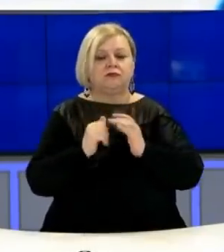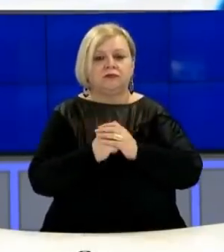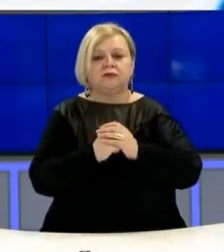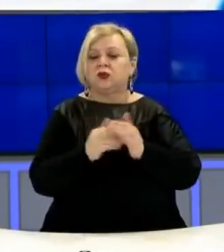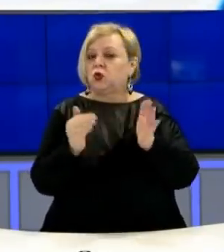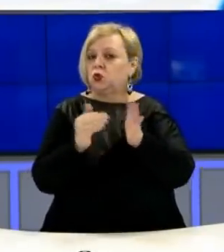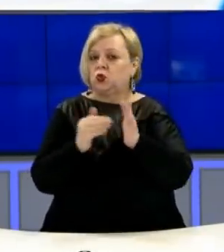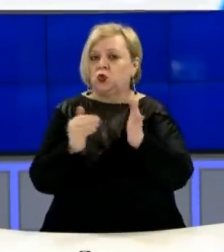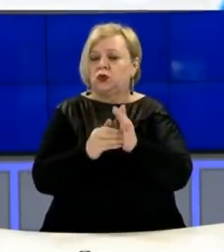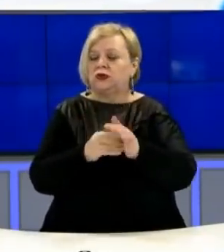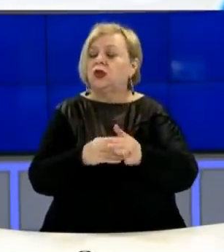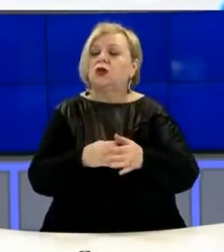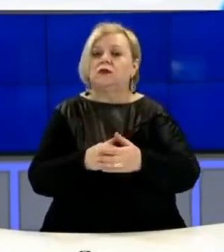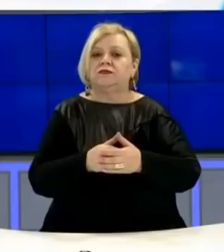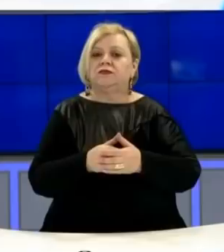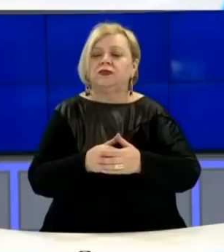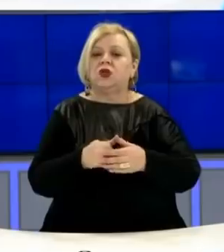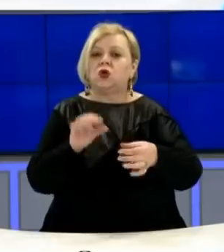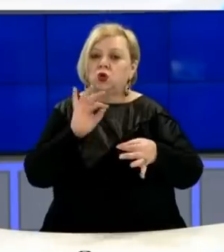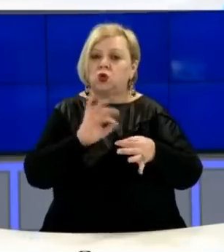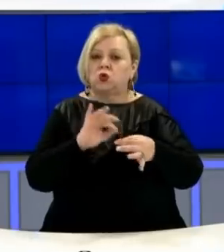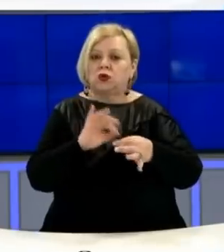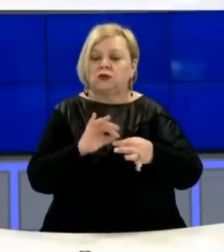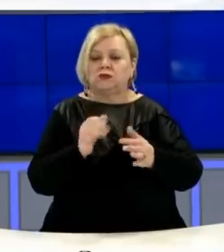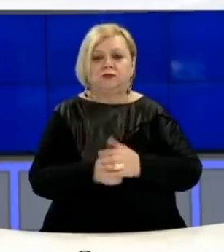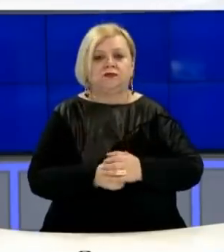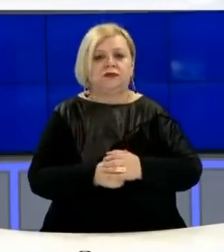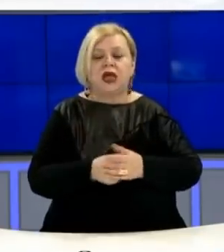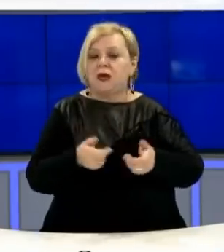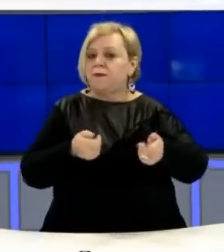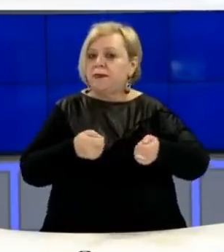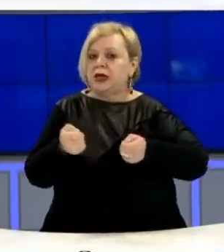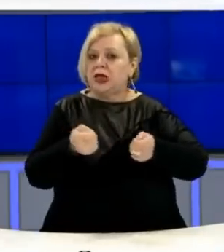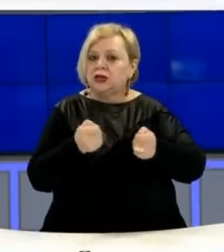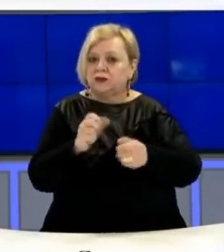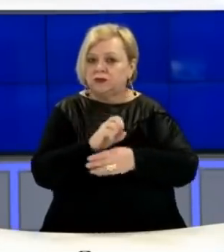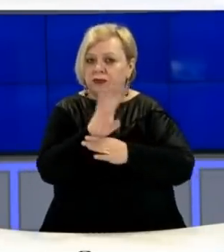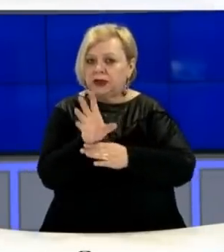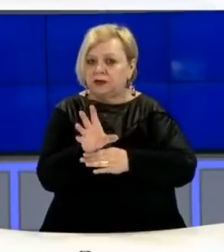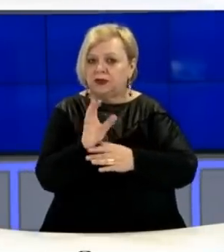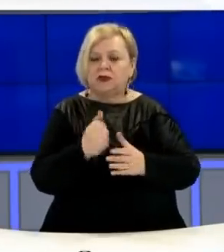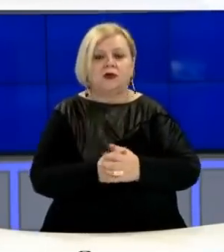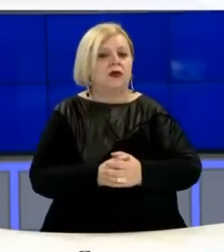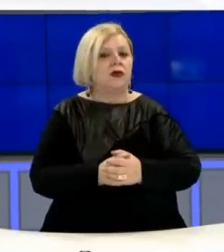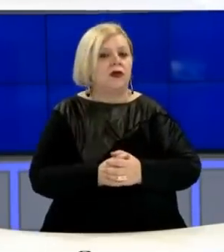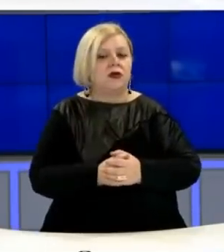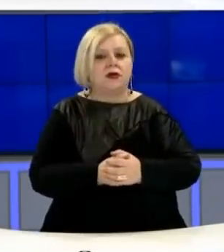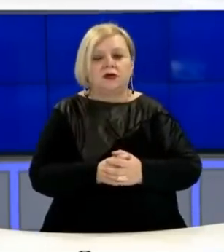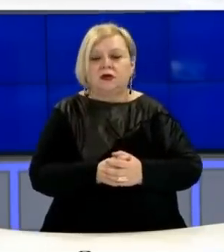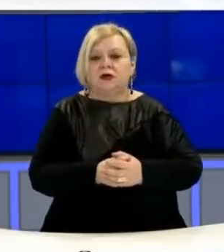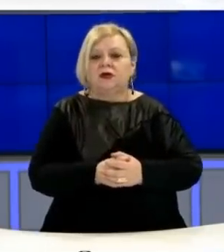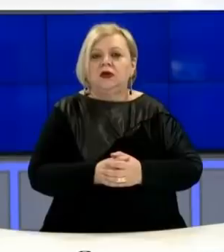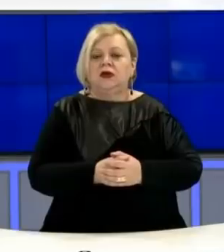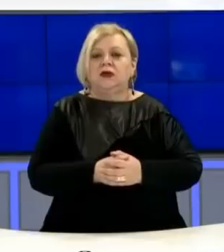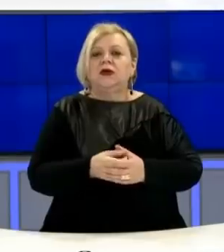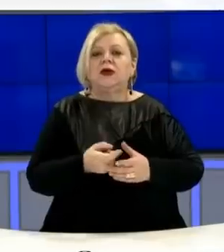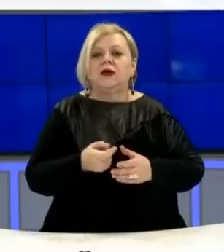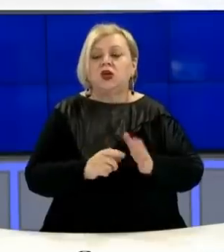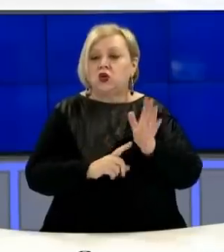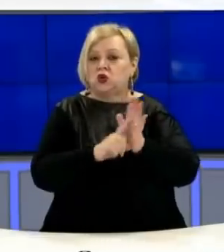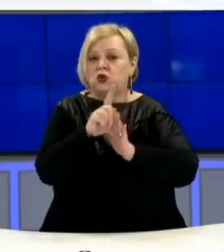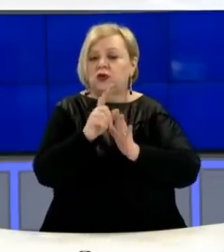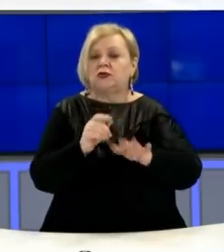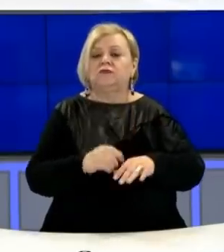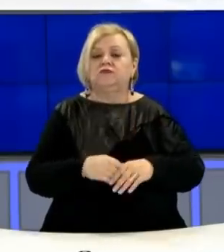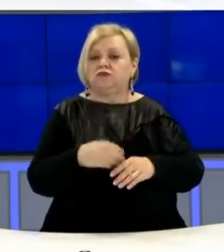që duhet të ruhet i pasenushëm. Edhe në menagjimin e pandemis, me rësurse shumë pakta, po me rezultate